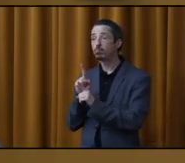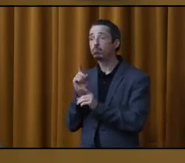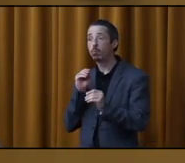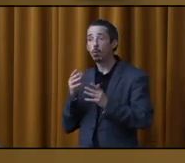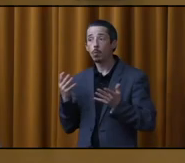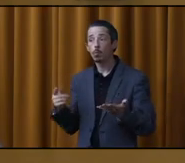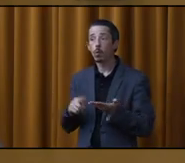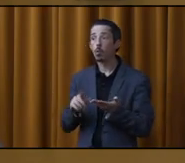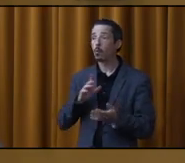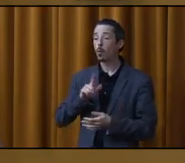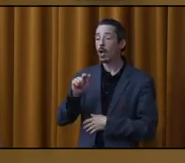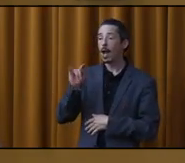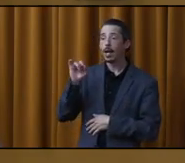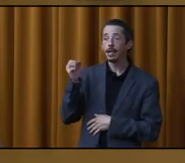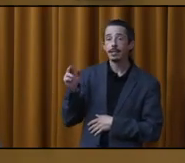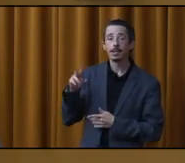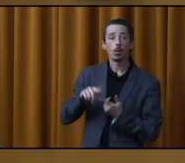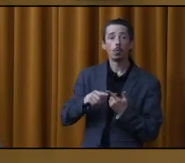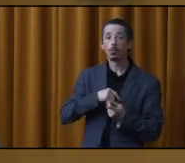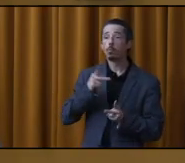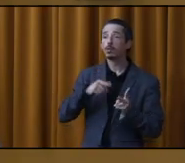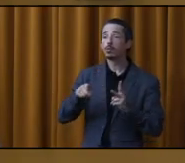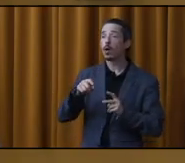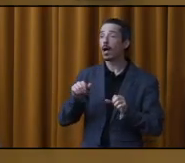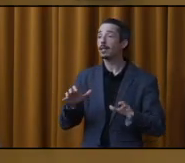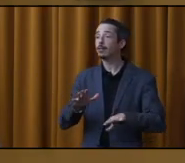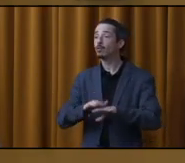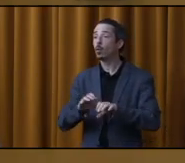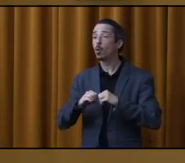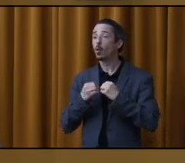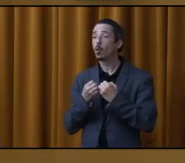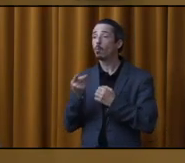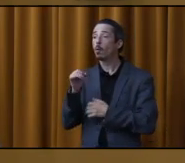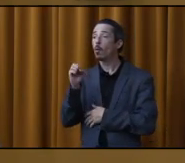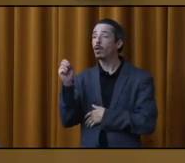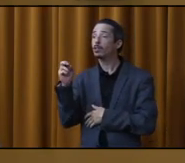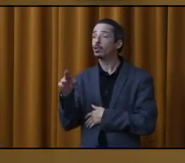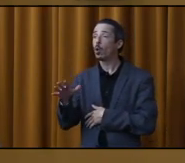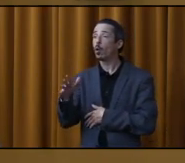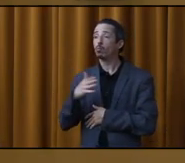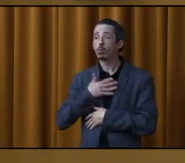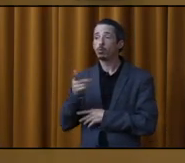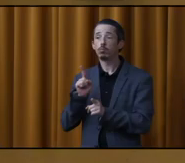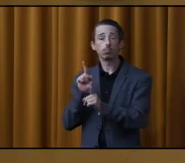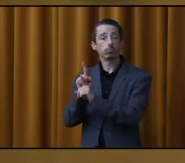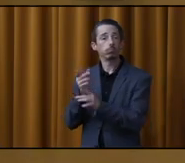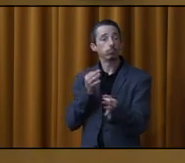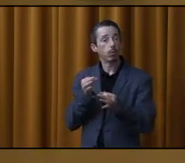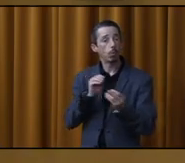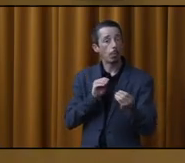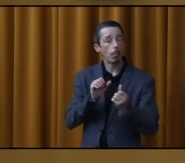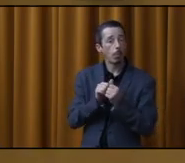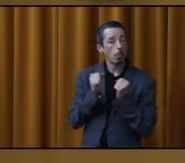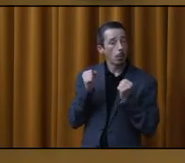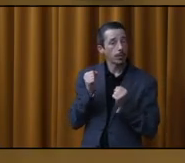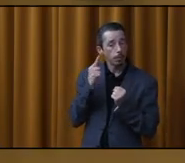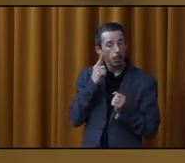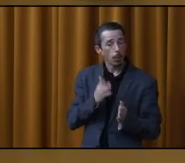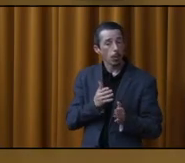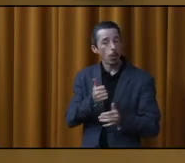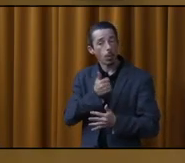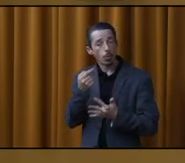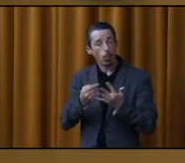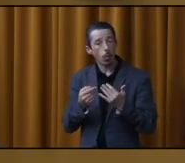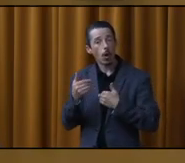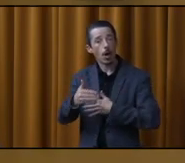Que ce soit Mme Lantier ou d'autres citoyennes qui sont très actives sur le groupe des moissons, ça va me faire plaisir d'aller vous discuter avec vous et qu'on regarde les possibilités. Les